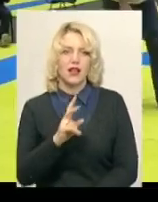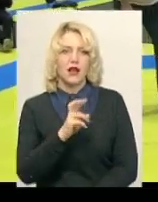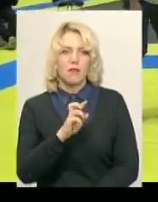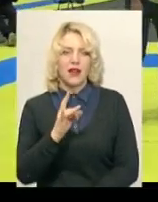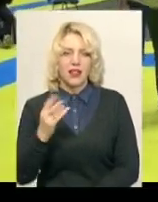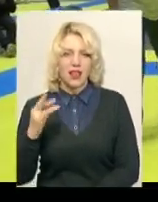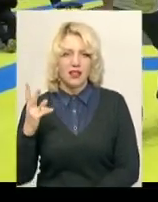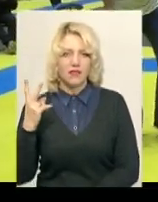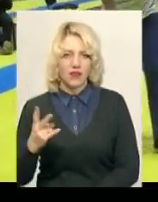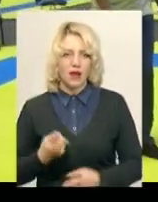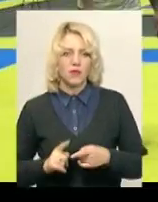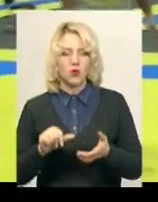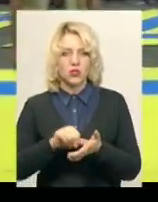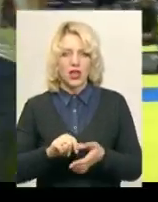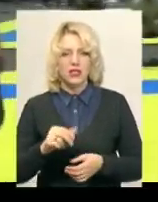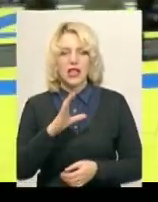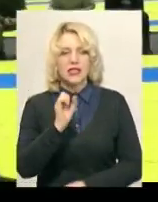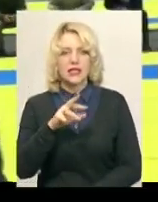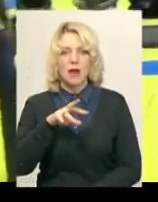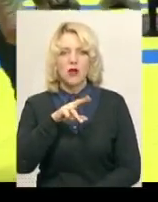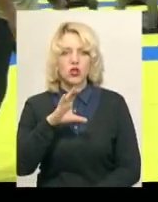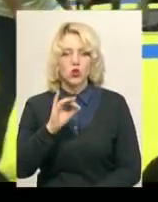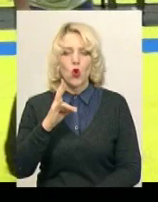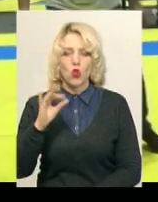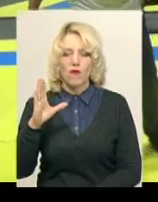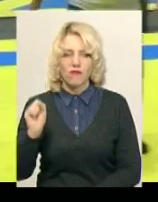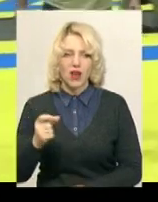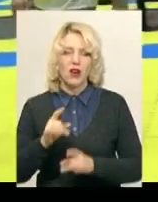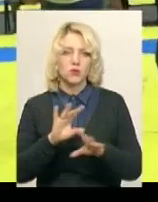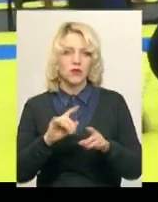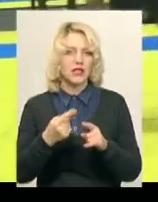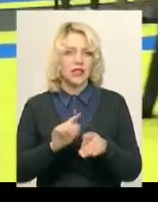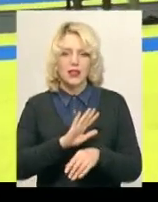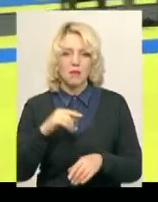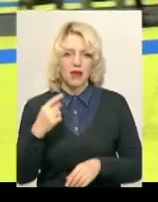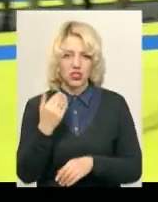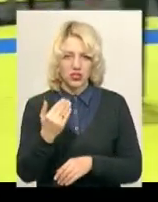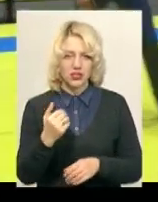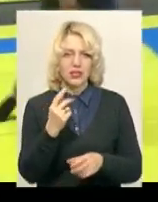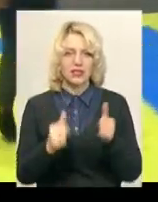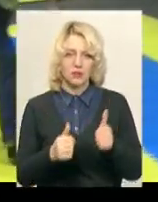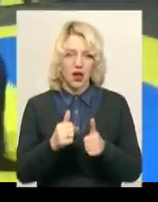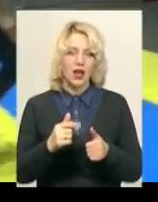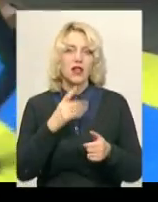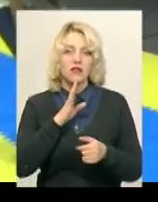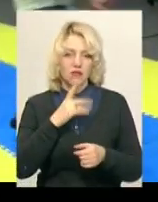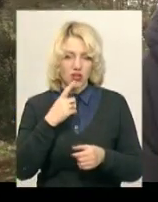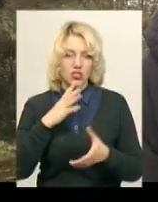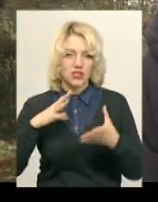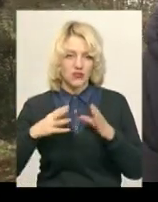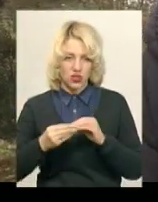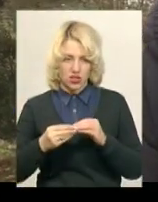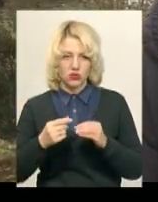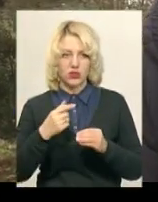-2». Учасниця чемпіонату Аня Самсонова розповідає, це не перші її змагання. Дівчина каже, своїм результатом задоволена.